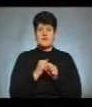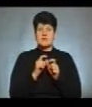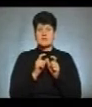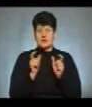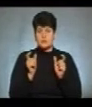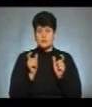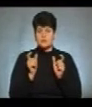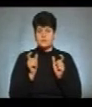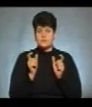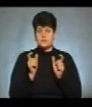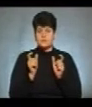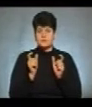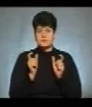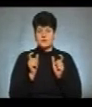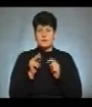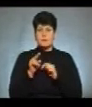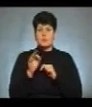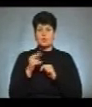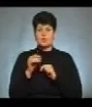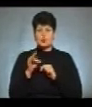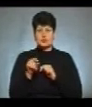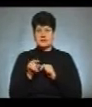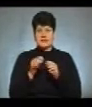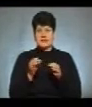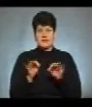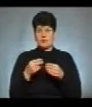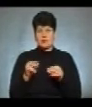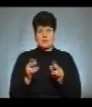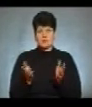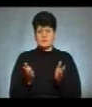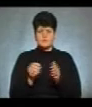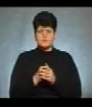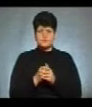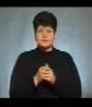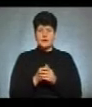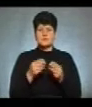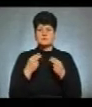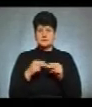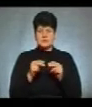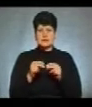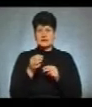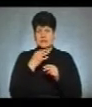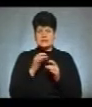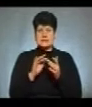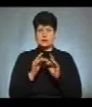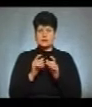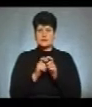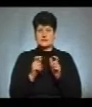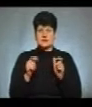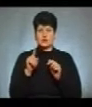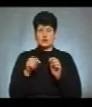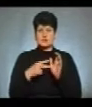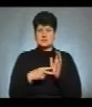подорожник, сказали, що не відпускають. Відпускати ліки за електронними рецептами в аптеці номер